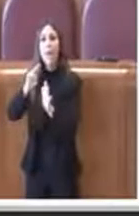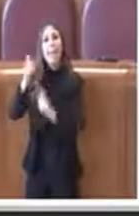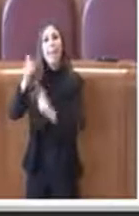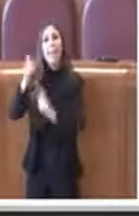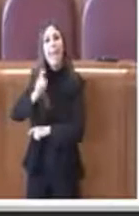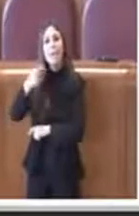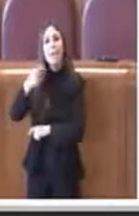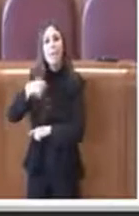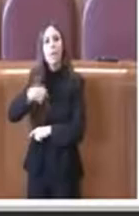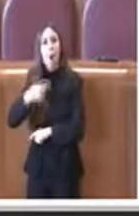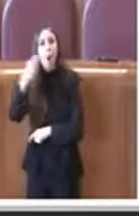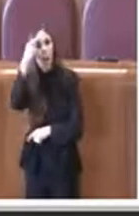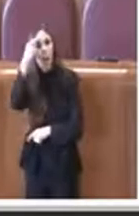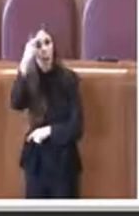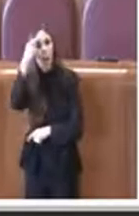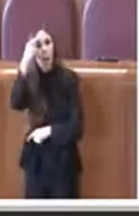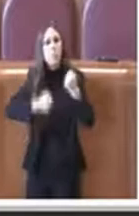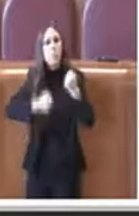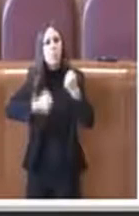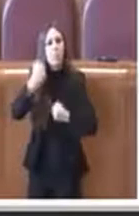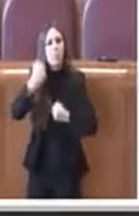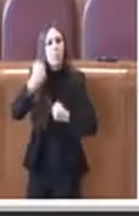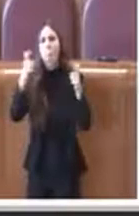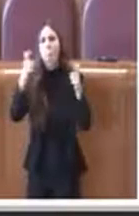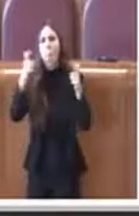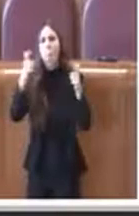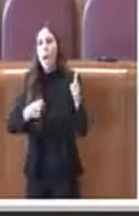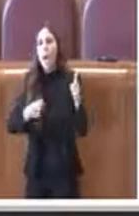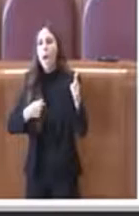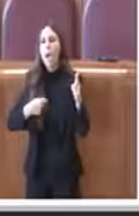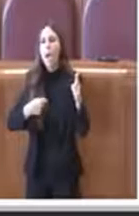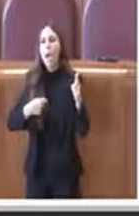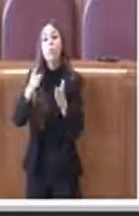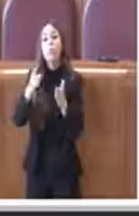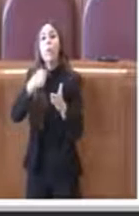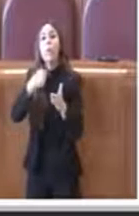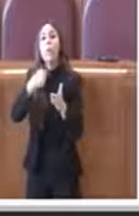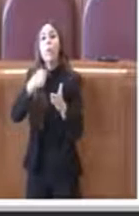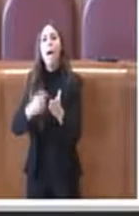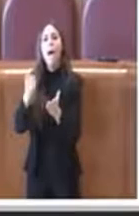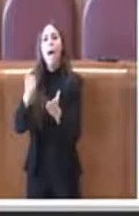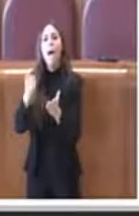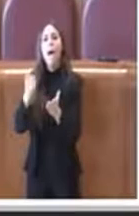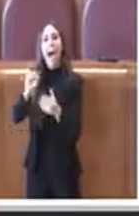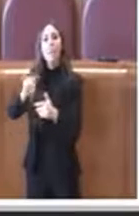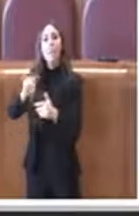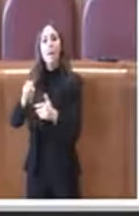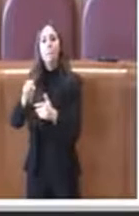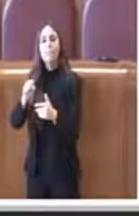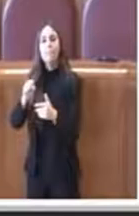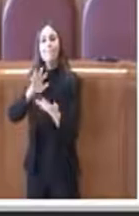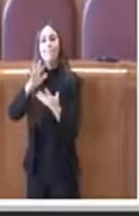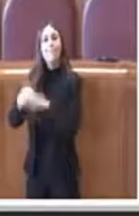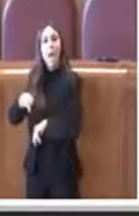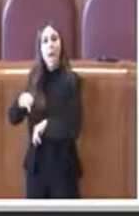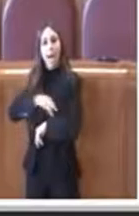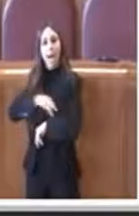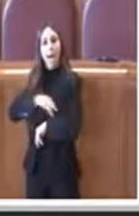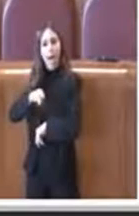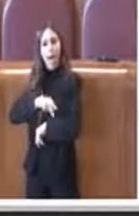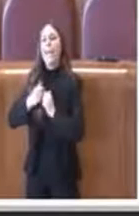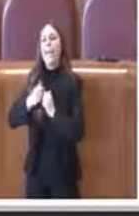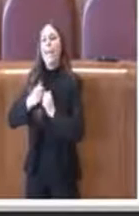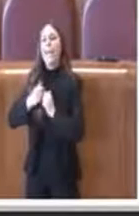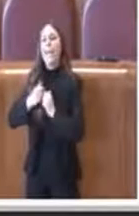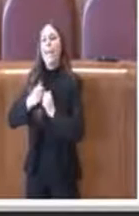in aula che ci dicevano che noi volevamo privatizzare a Atac e stavamo regalando Atac ai privati